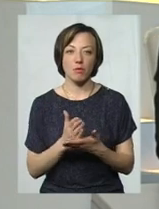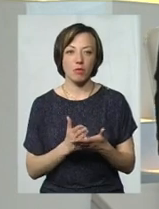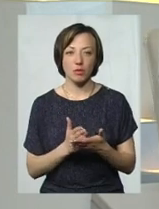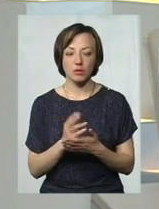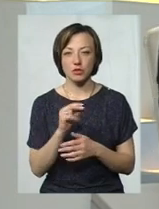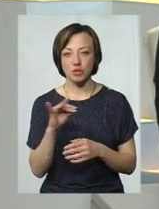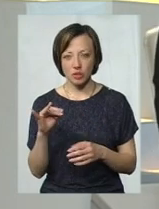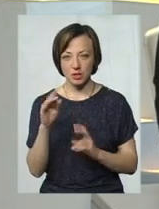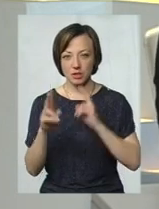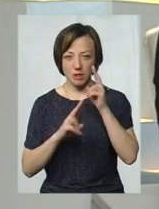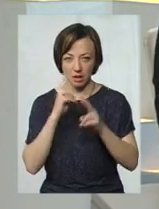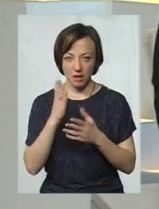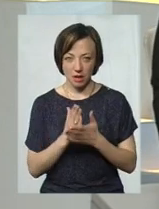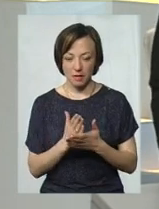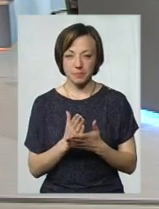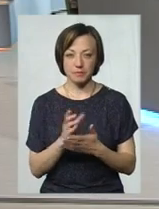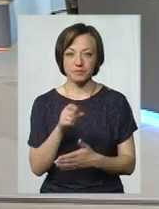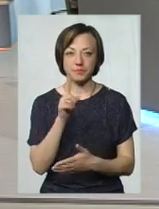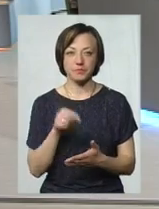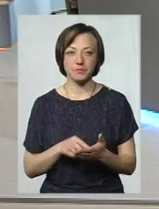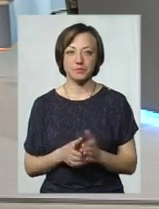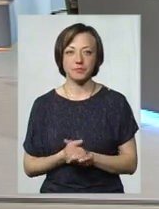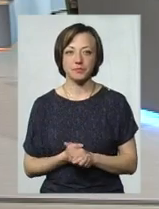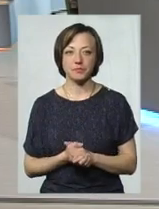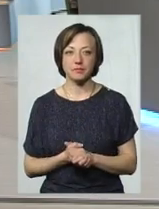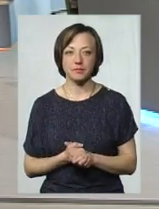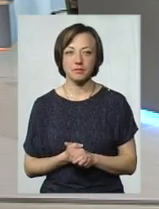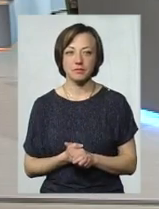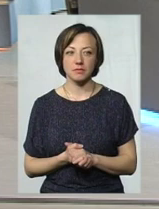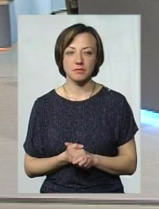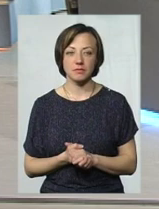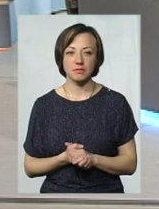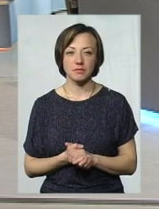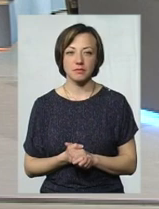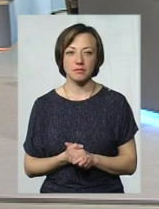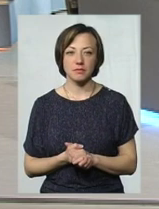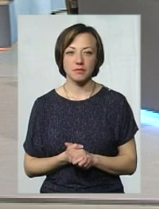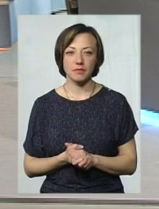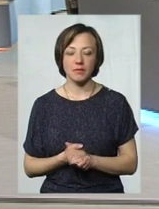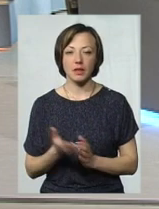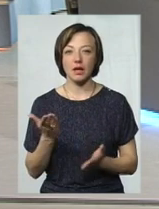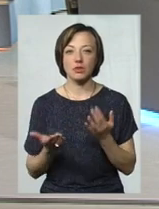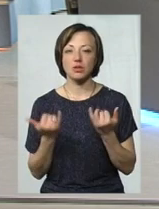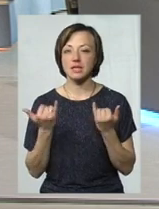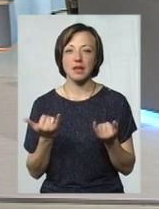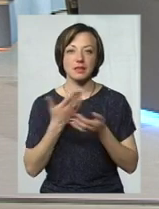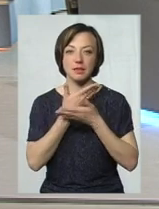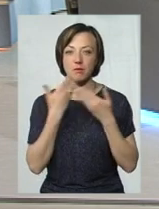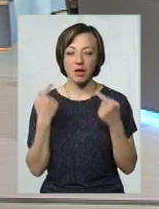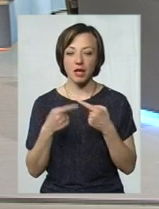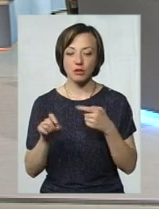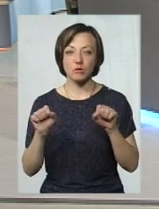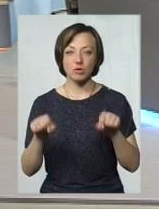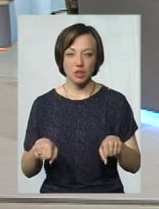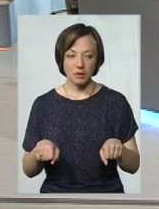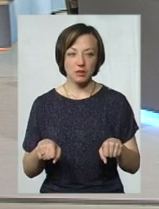Чи на це скарги є від ваших клієнтів? Подивіться, так, якщо ми скажемо, якщо зараз немає іншої можливості, ми